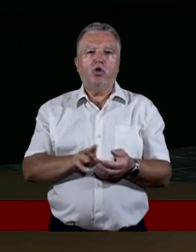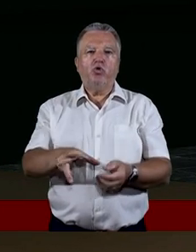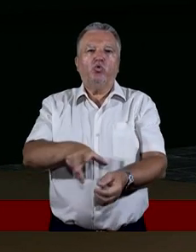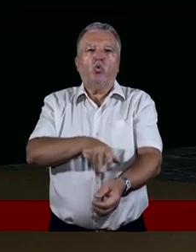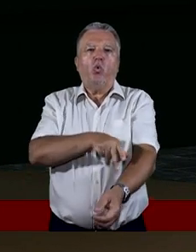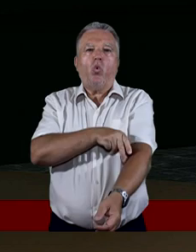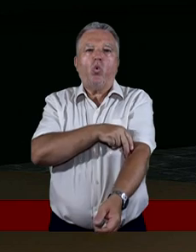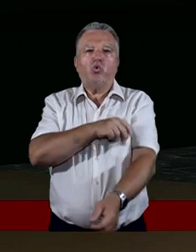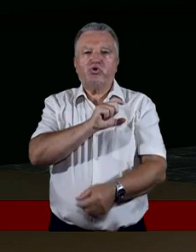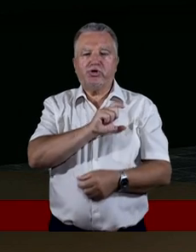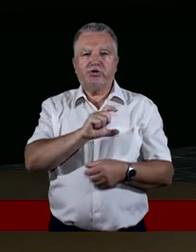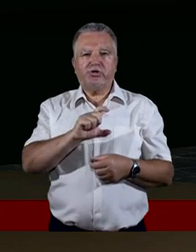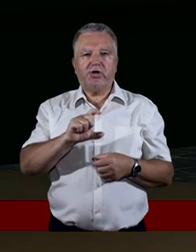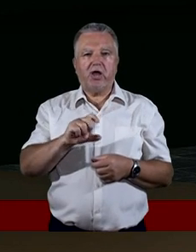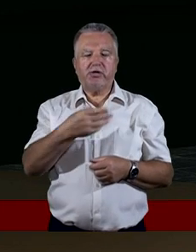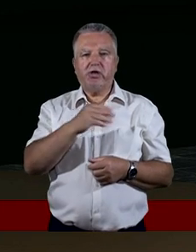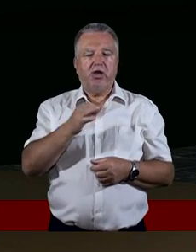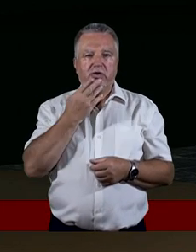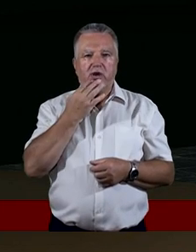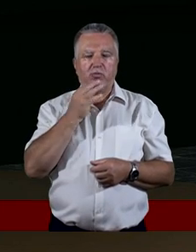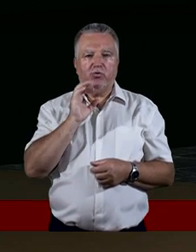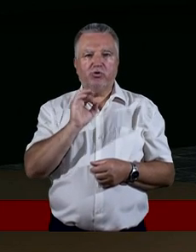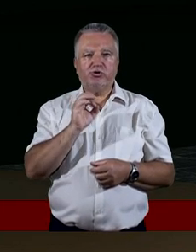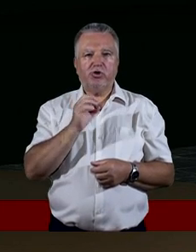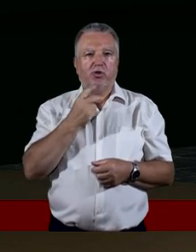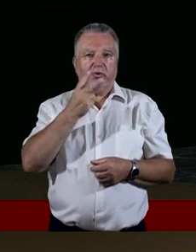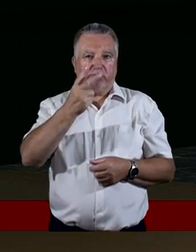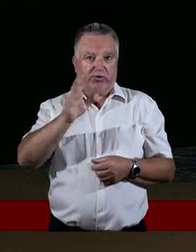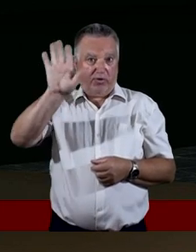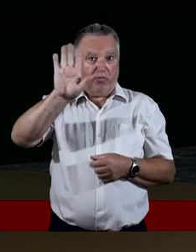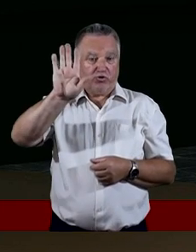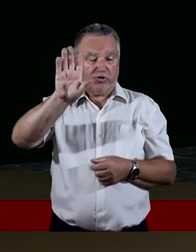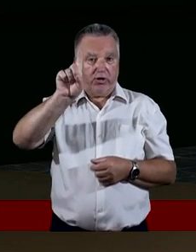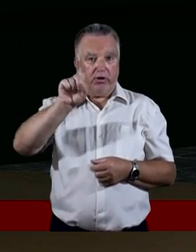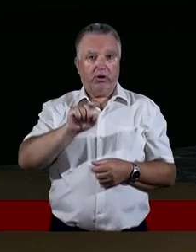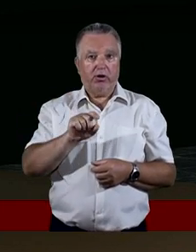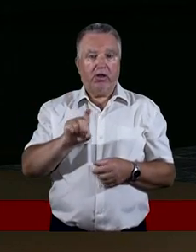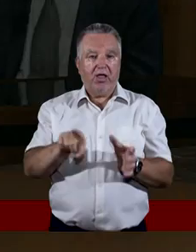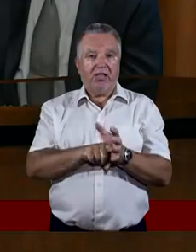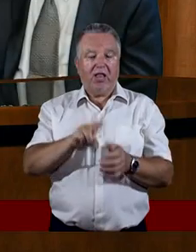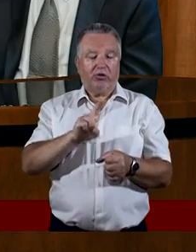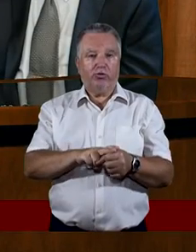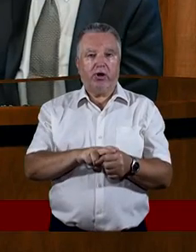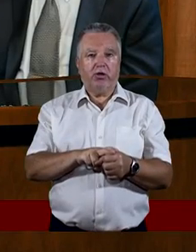okresy historyczne. Nie mówiąc już o perspektywie Pana Boga, dla którego